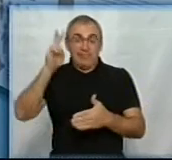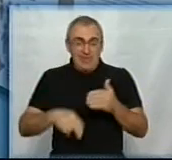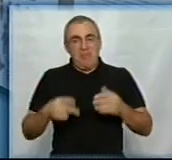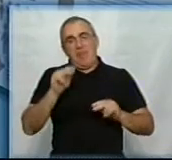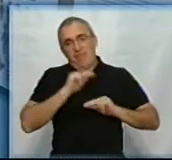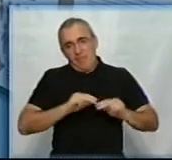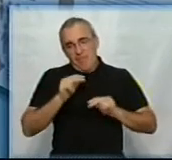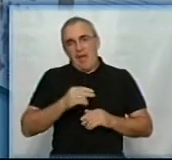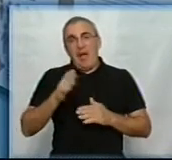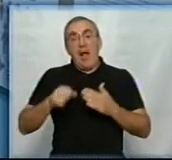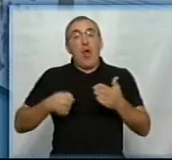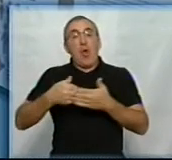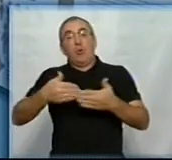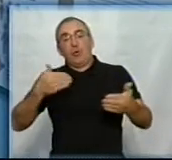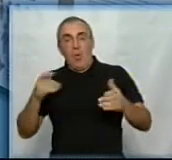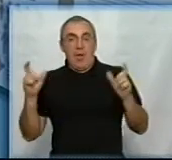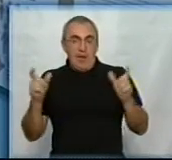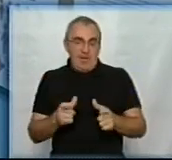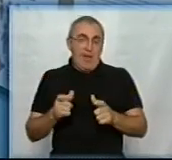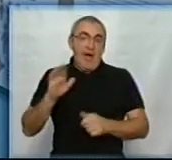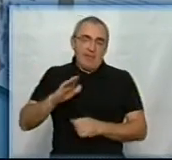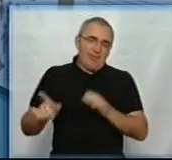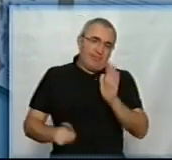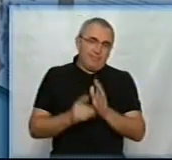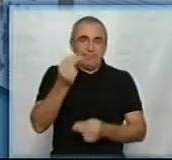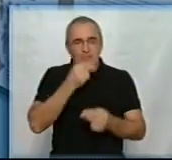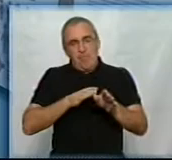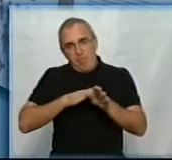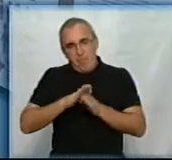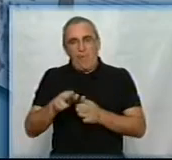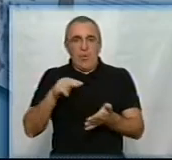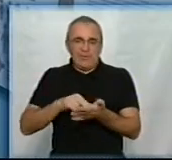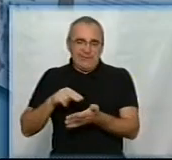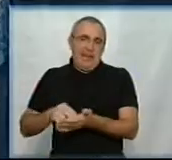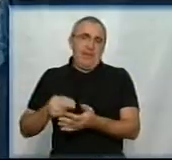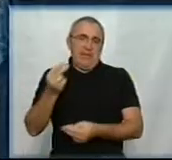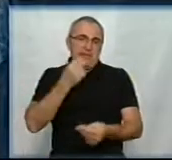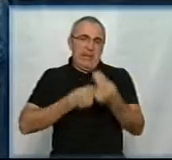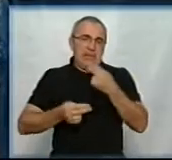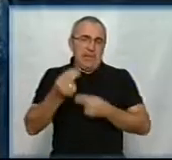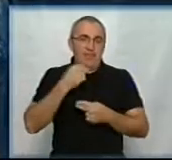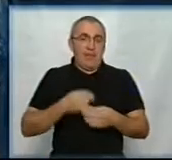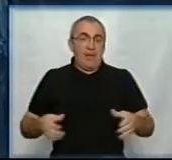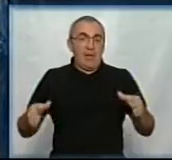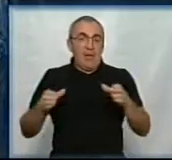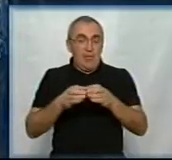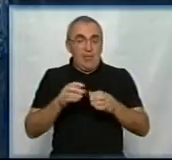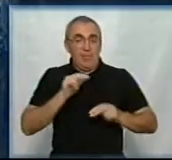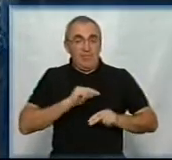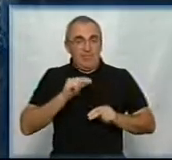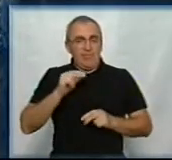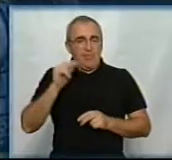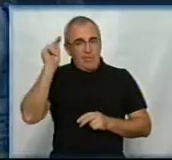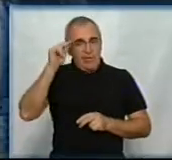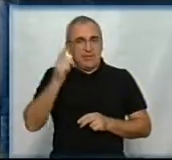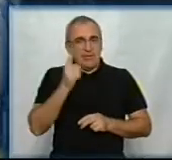працюватимемо як до карантину, а діти знову почнуть харчуватися повноцінними сніданками. У колегіумі навчається 1805